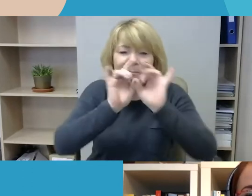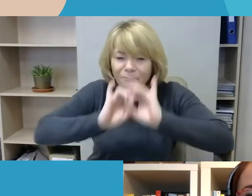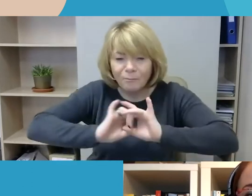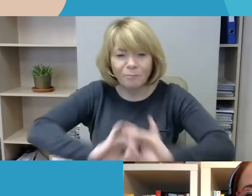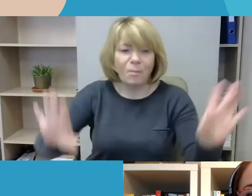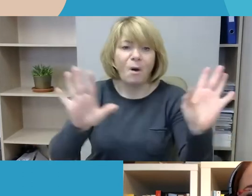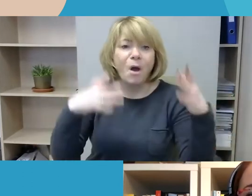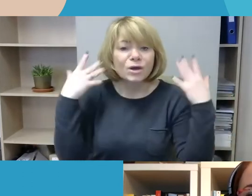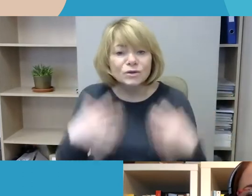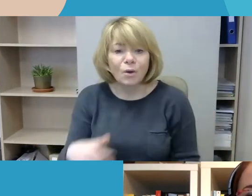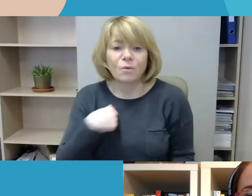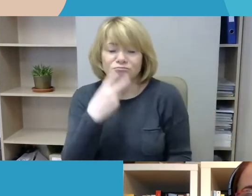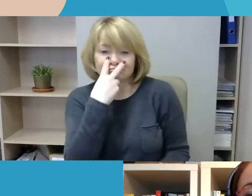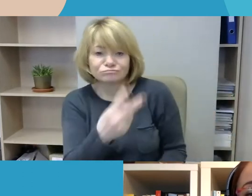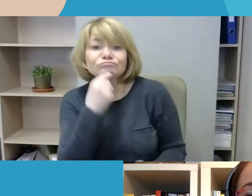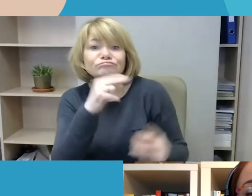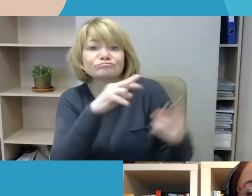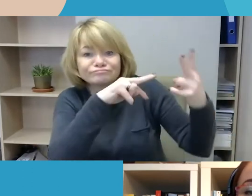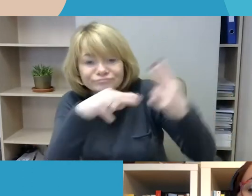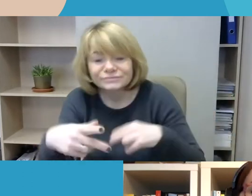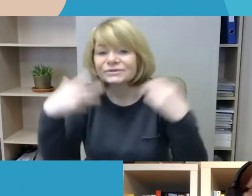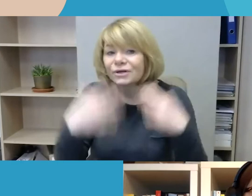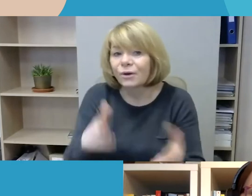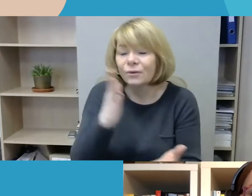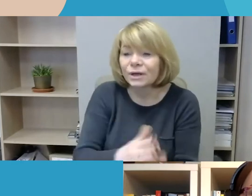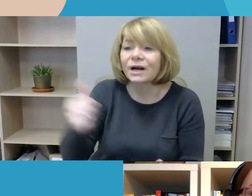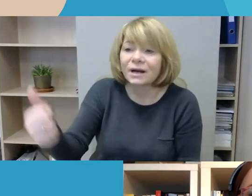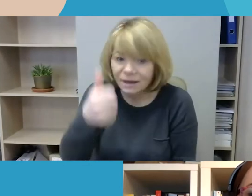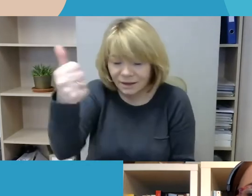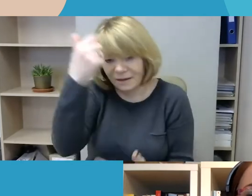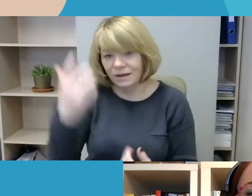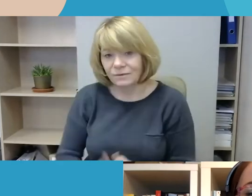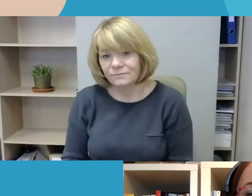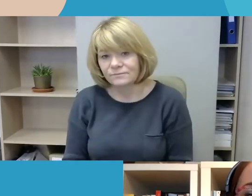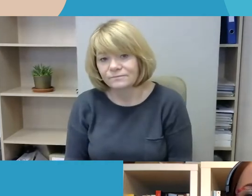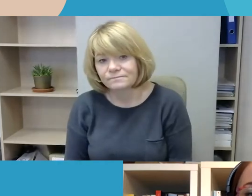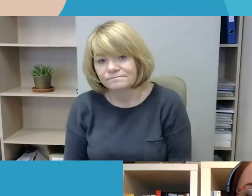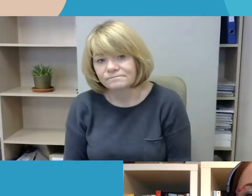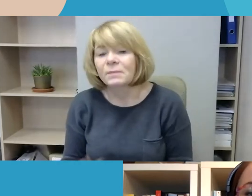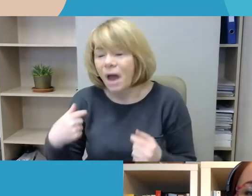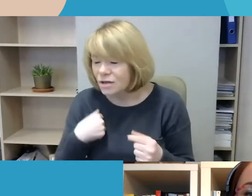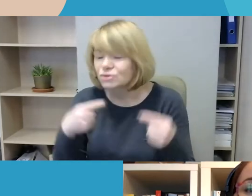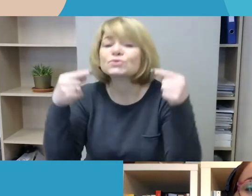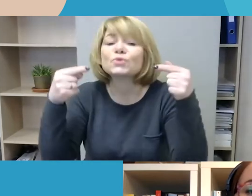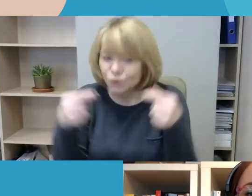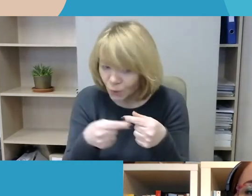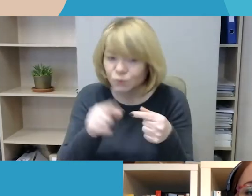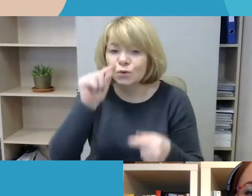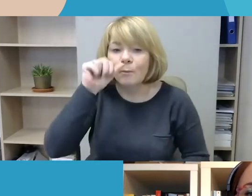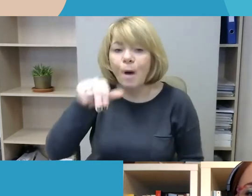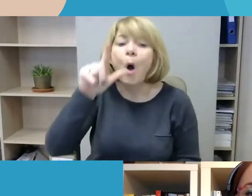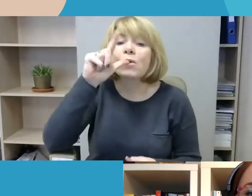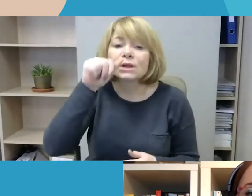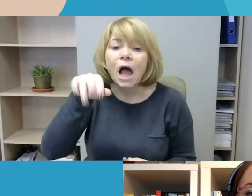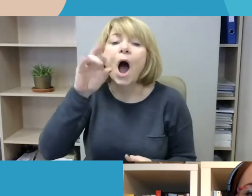kad mes matome tik Aisbergo viršūnę. Tai yra visiškai tikrai, aš sutinku su pono Arūnų Paulauskui, kad džingsnis link tolimesnio